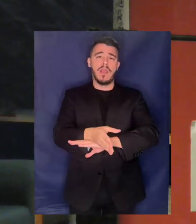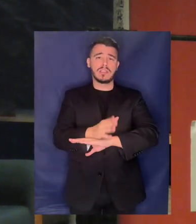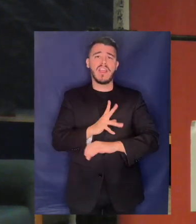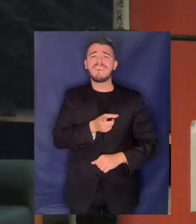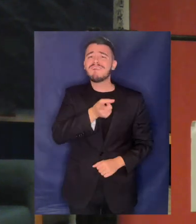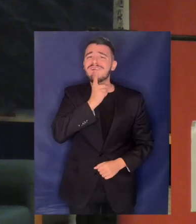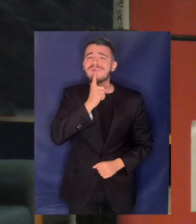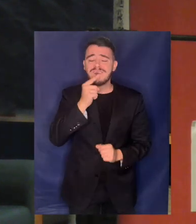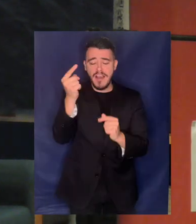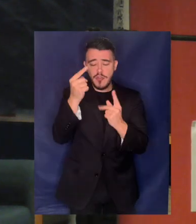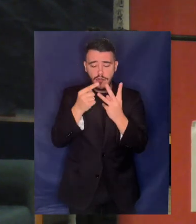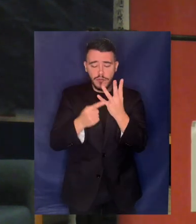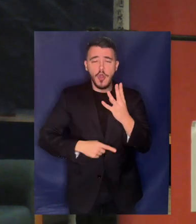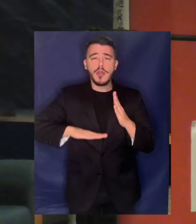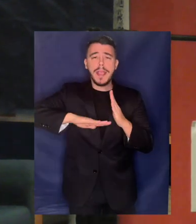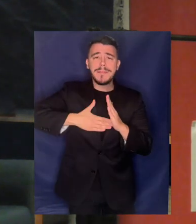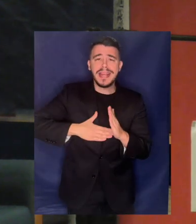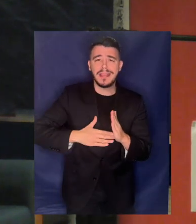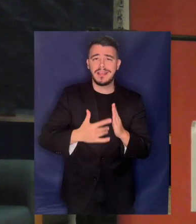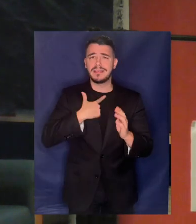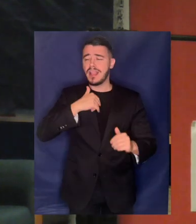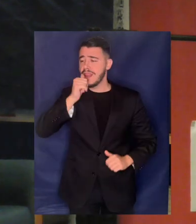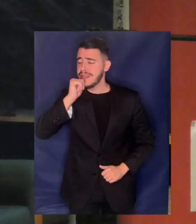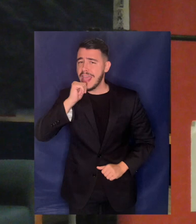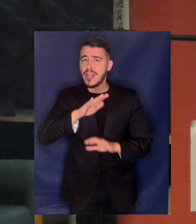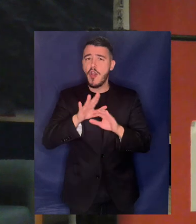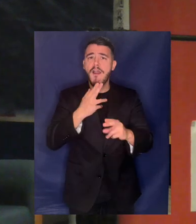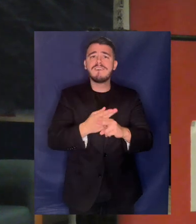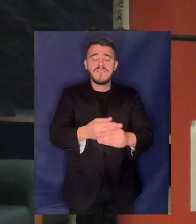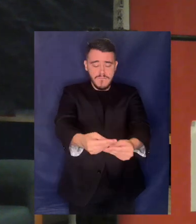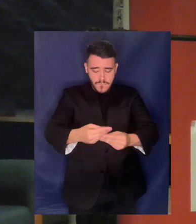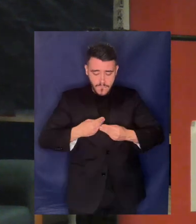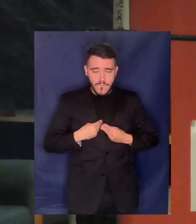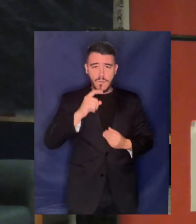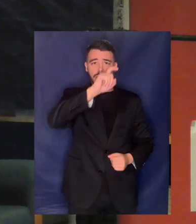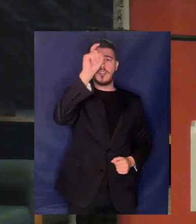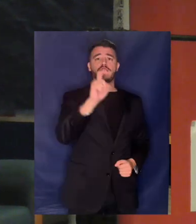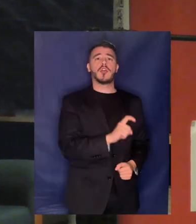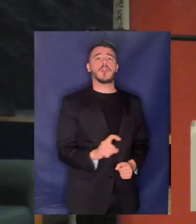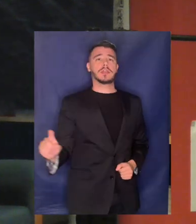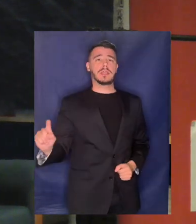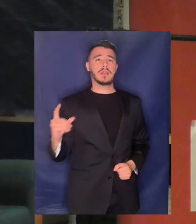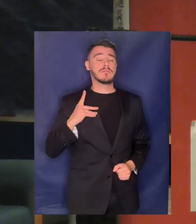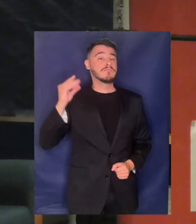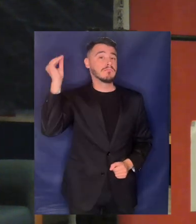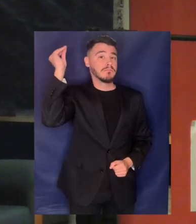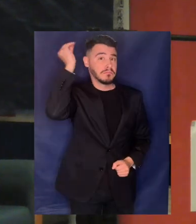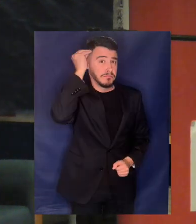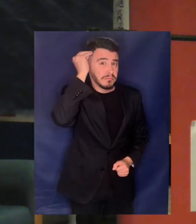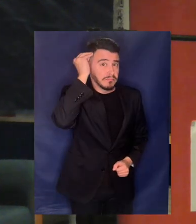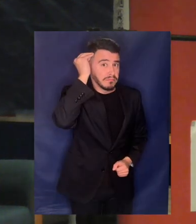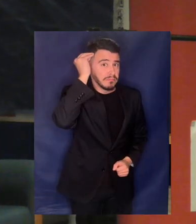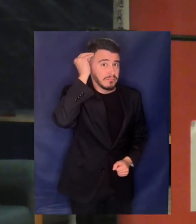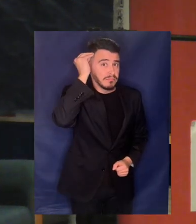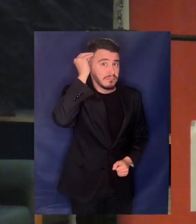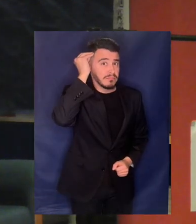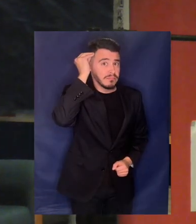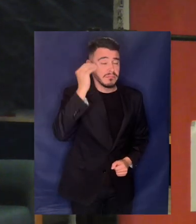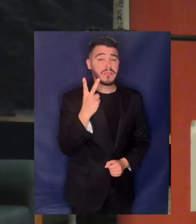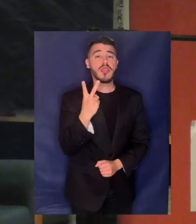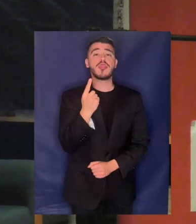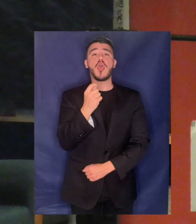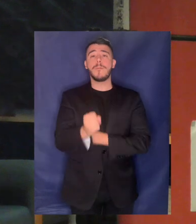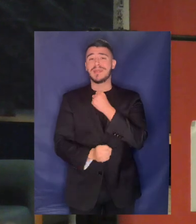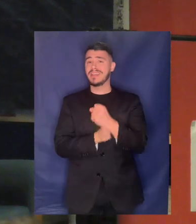αγαθά και τις υπηρεσίες που απαιτούνται για την ζωή τους εγώ αυτό το έχω κρατήσει σε αυτή την πορεία των 2,5